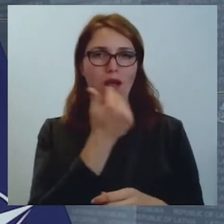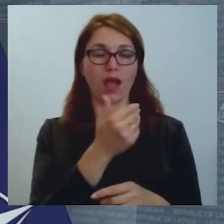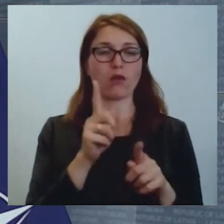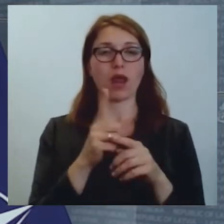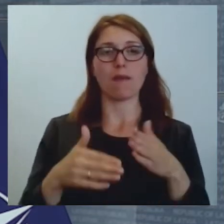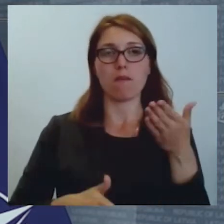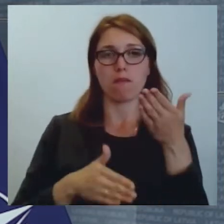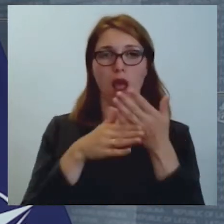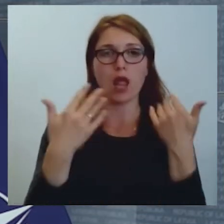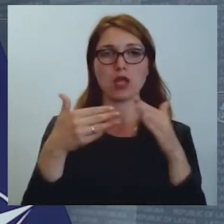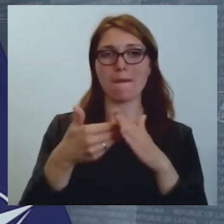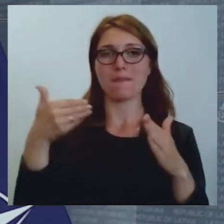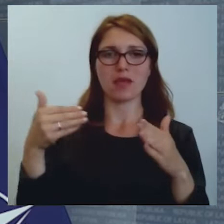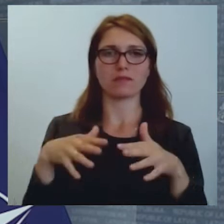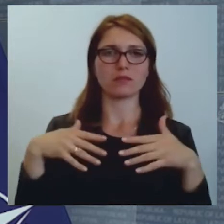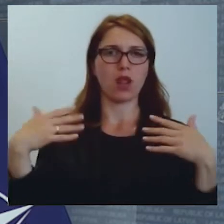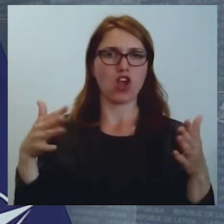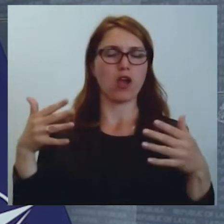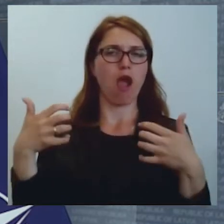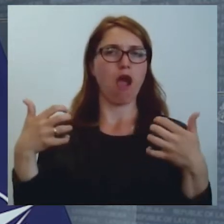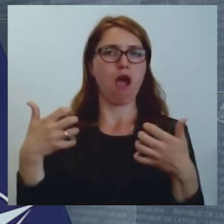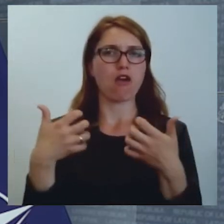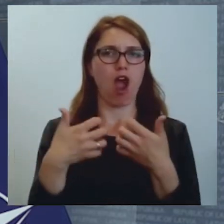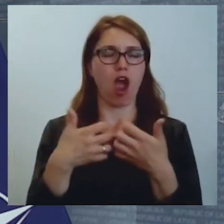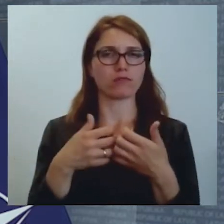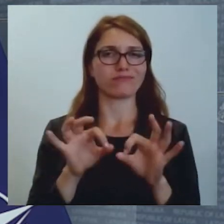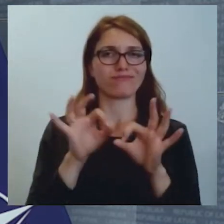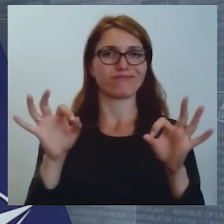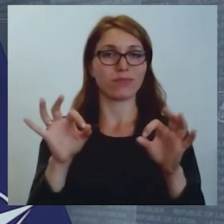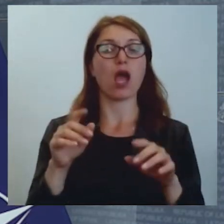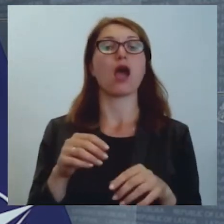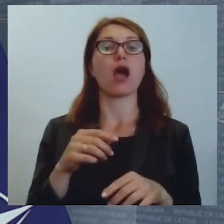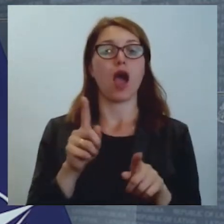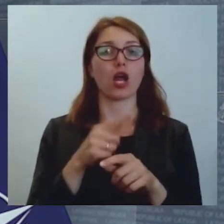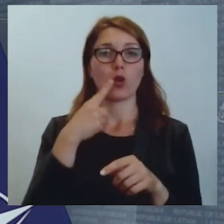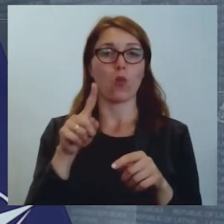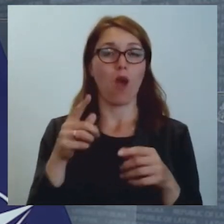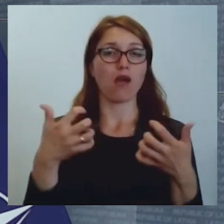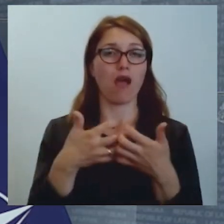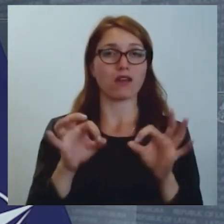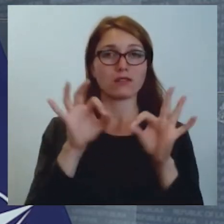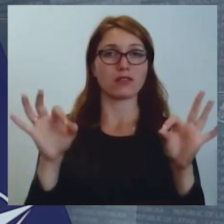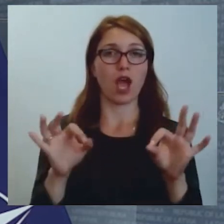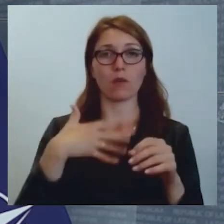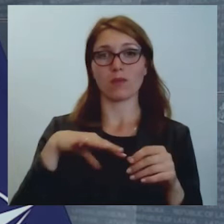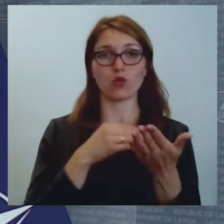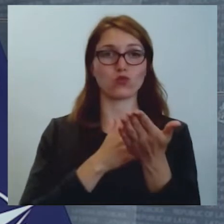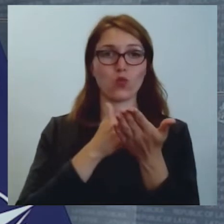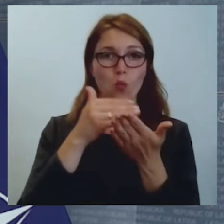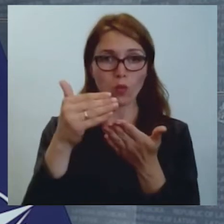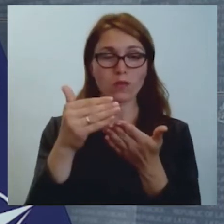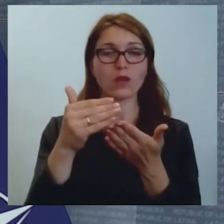jau pirms šī plašā kara uzsākuma. Kopš kara uzsākuma mēs esam turpinājuši un mēs